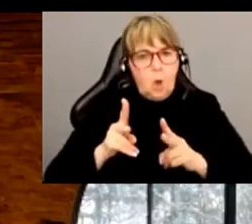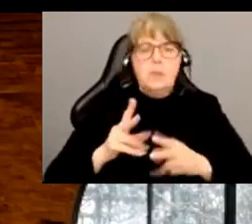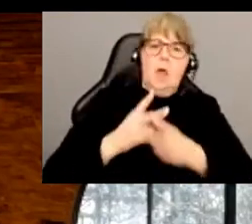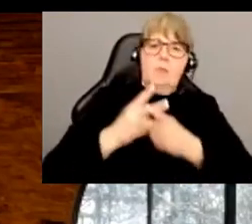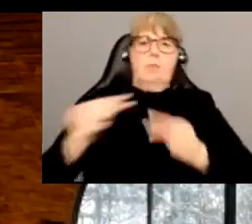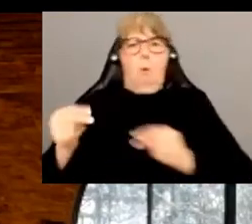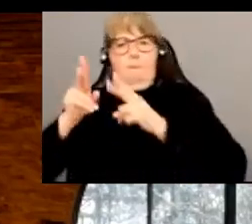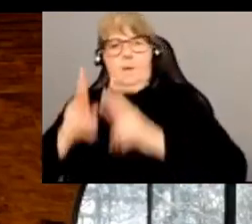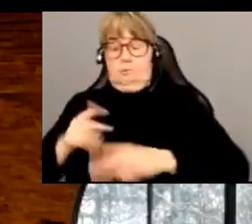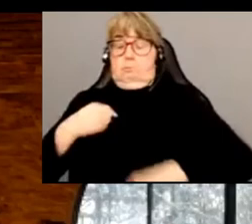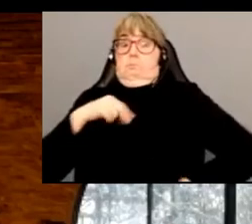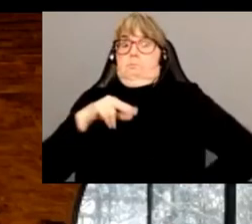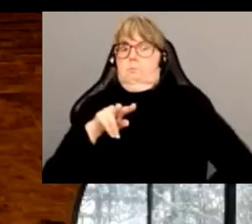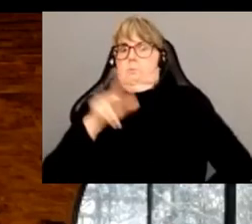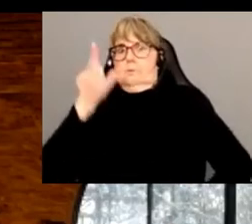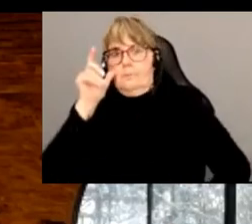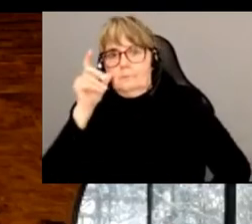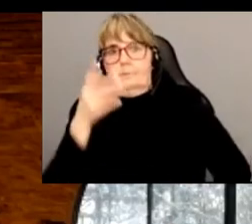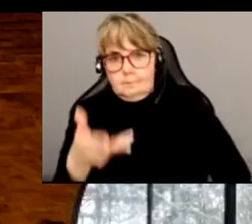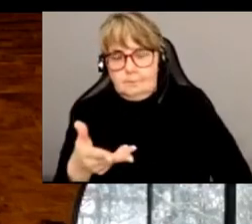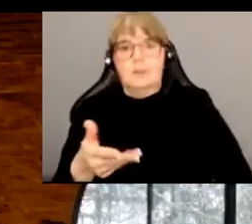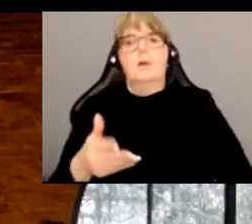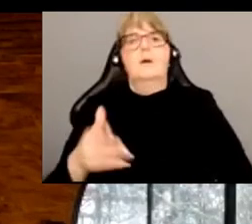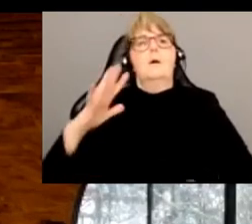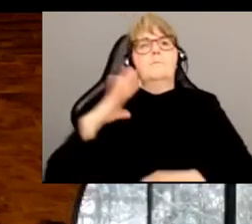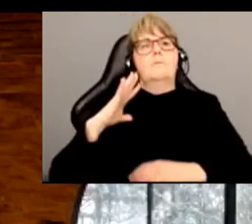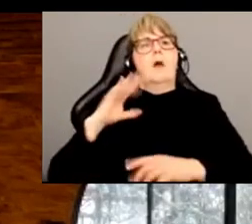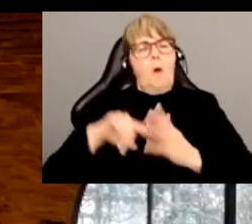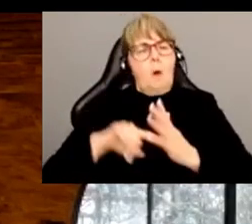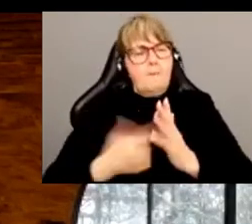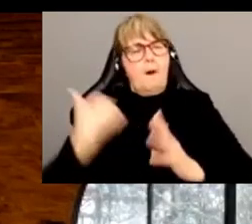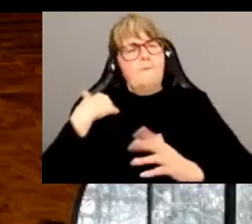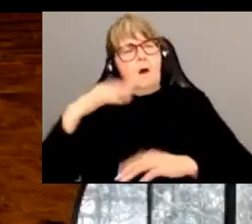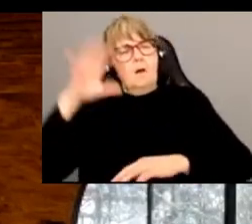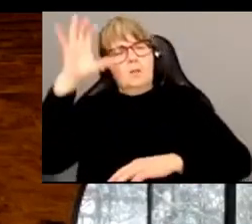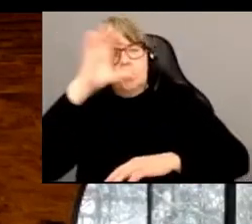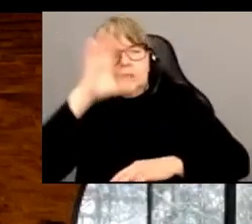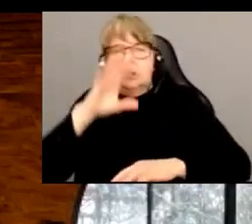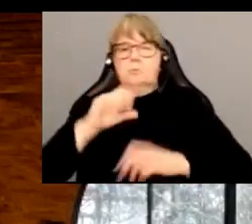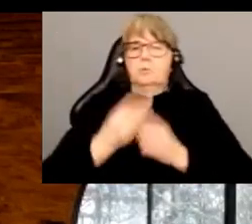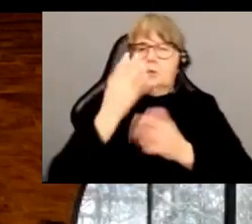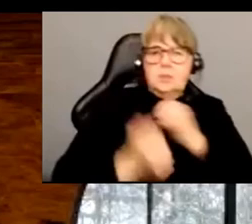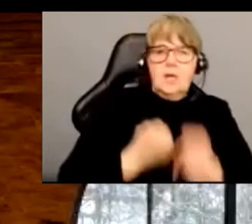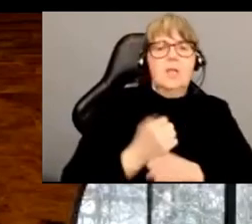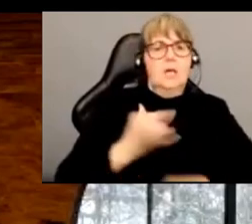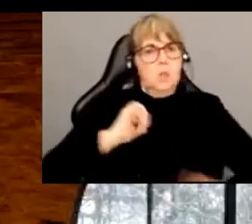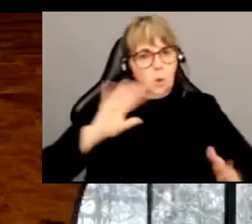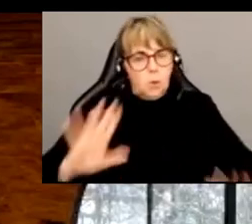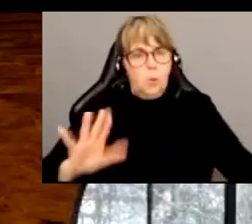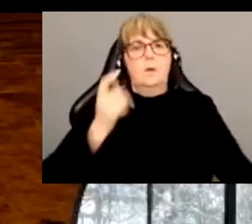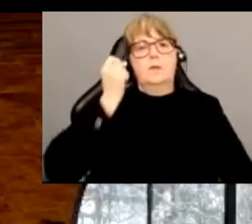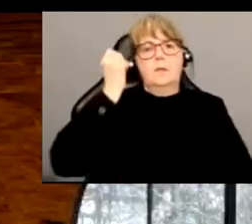-personnes. Donc ça, par exemple, Peter Singer, c'est ce qu'il a fait pendant de nombreuses années, il a commencé à raffiner, voire à vraiment à menuiser